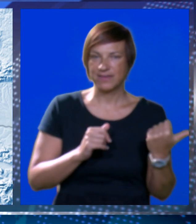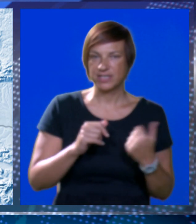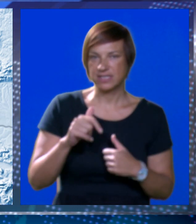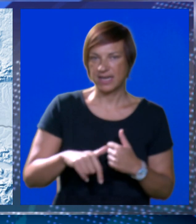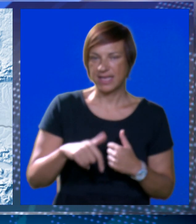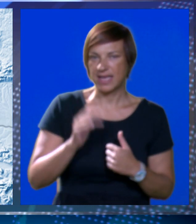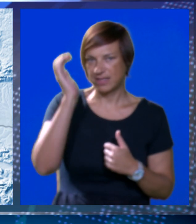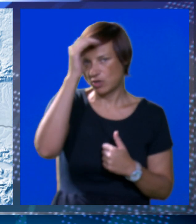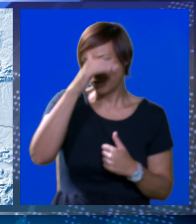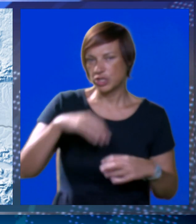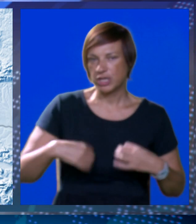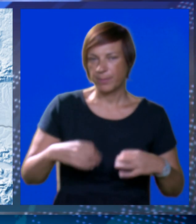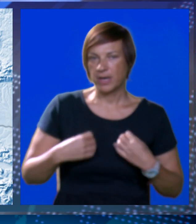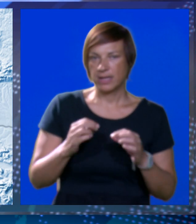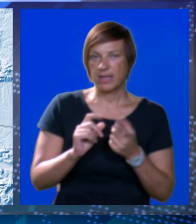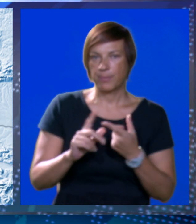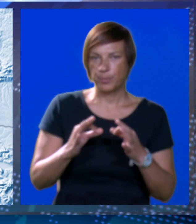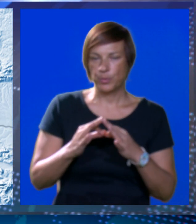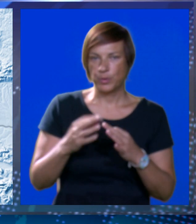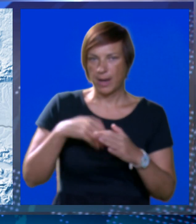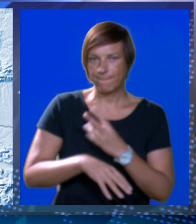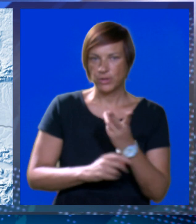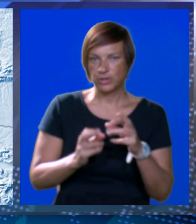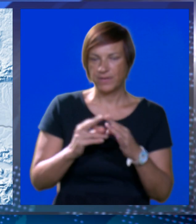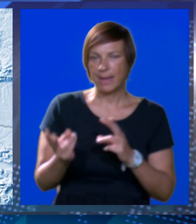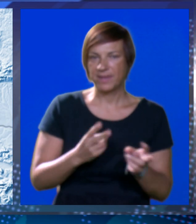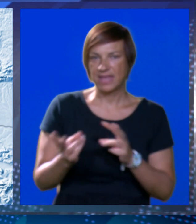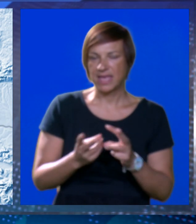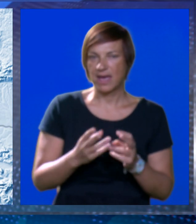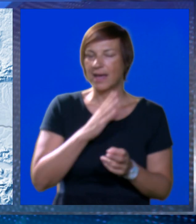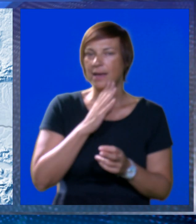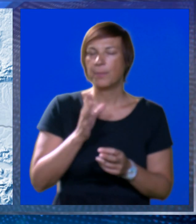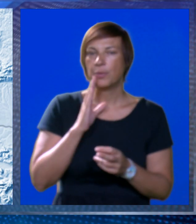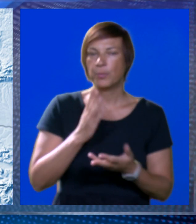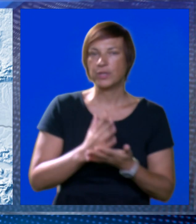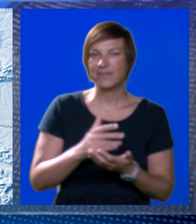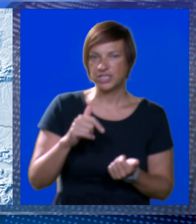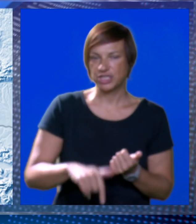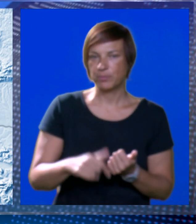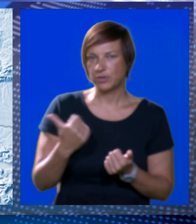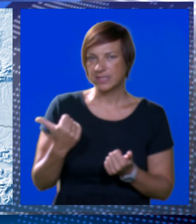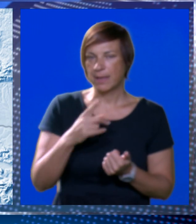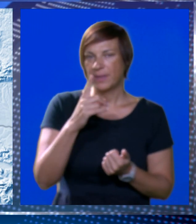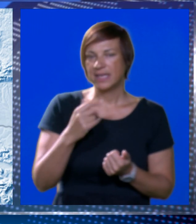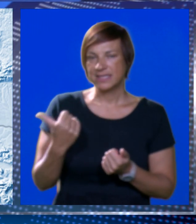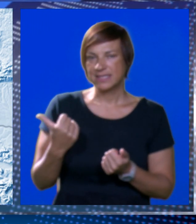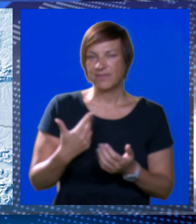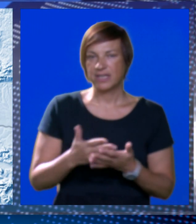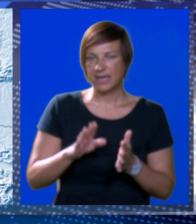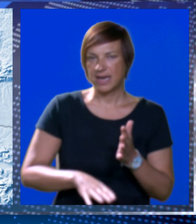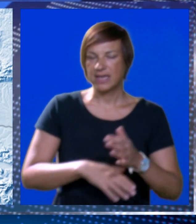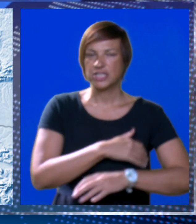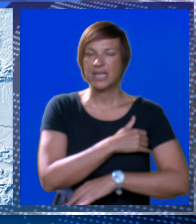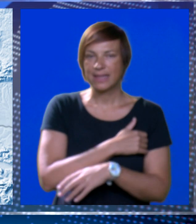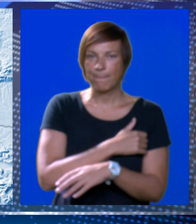sjeveroistočni. Na Jadrano u noći prije podne slaba i umjirena bura, podnove lebita i jaka, a poslje podne većinom jugozapadnjak i sjeverozapadnjak.